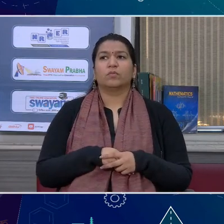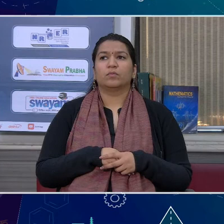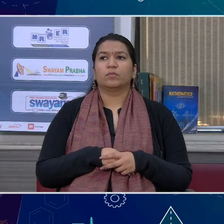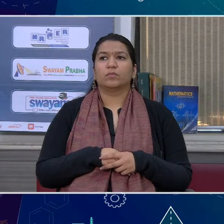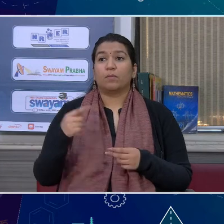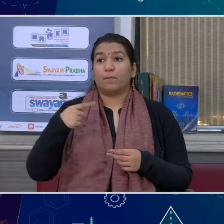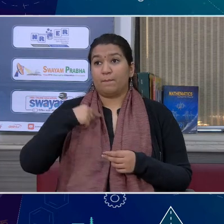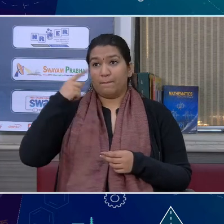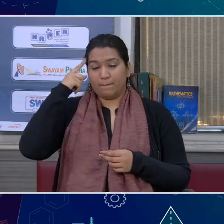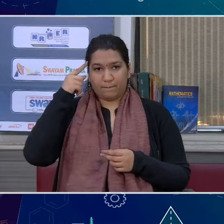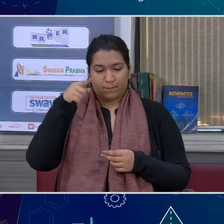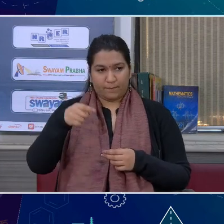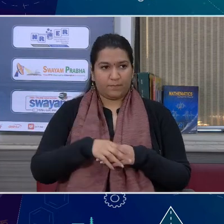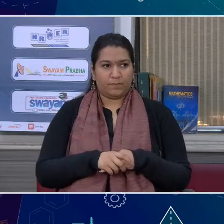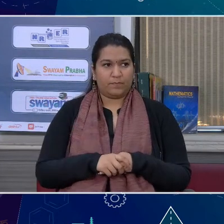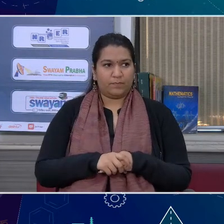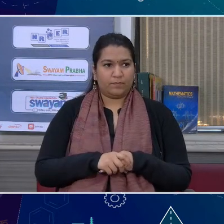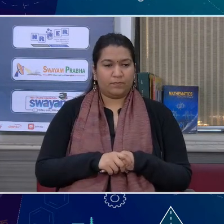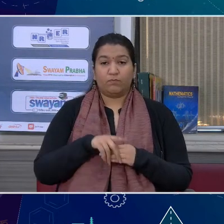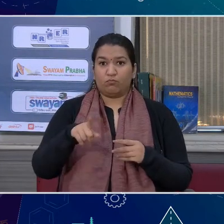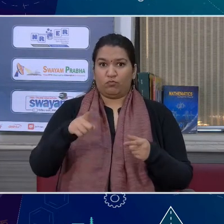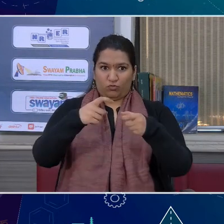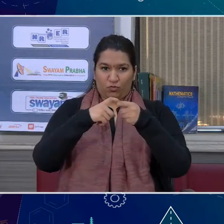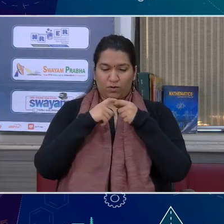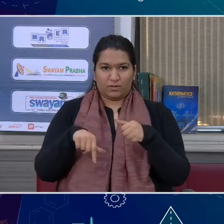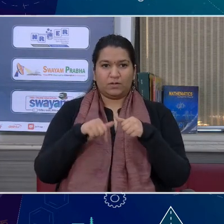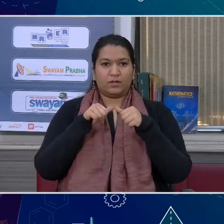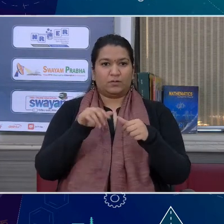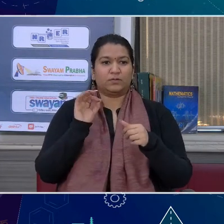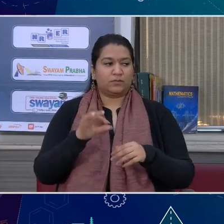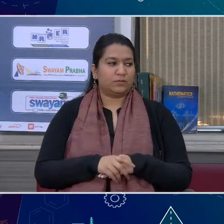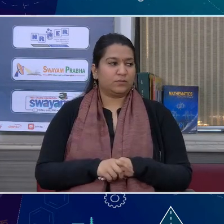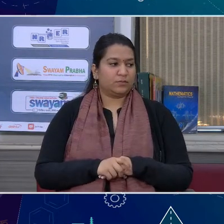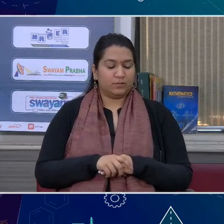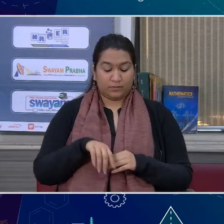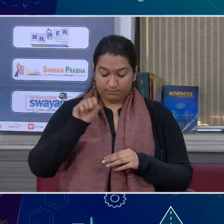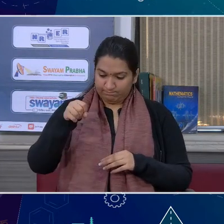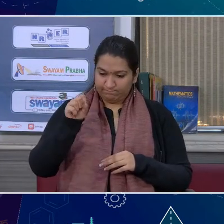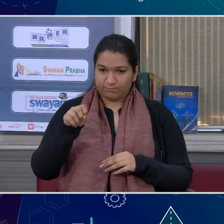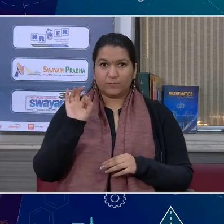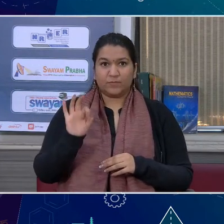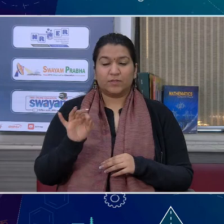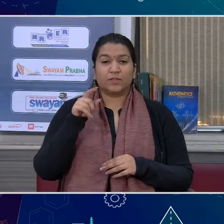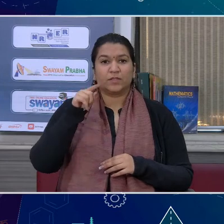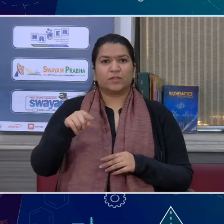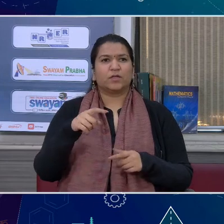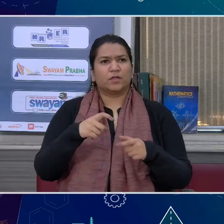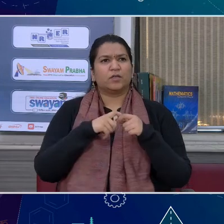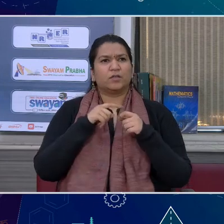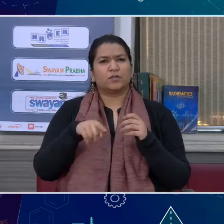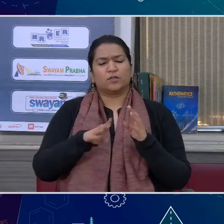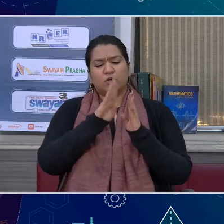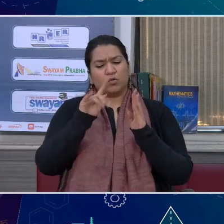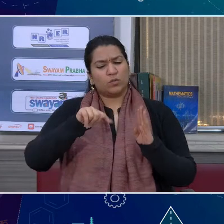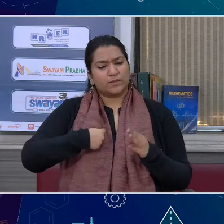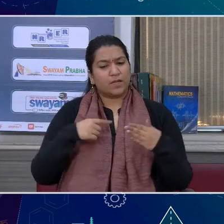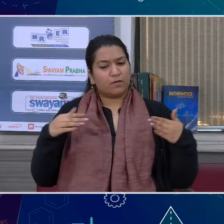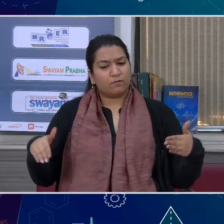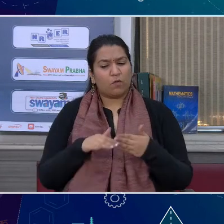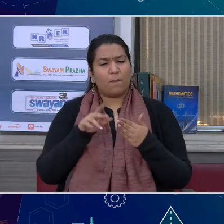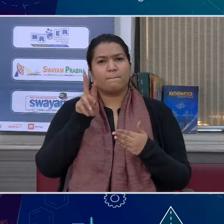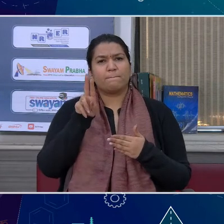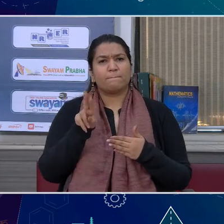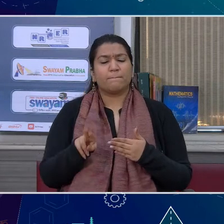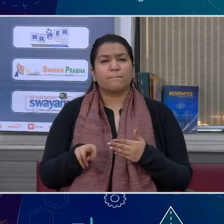तो मुझे लगता है शायद मैं आपके इस प्रश्ण का उत्तर दे सका हूँ बिल्कुल सर हमने जिस तरह से यहां पर आत्मपरीचे का मतलब